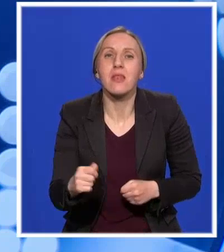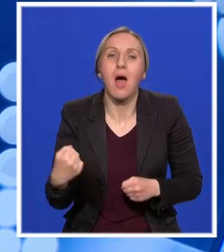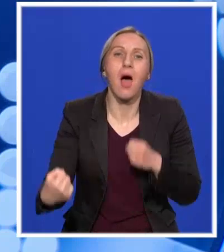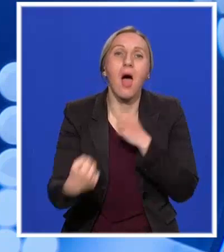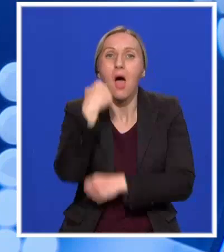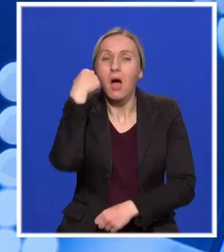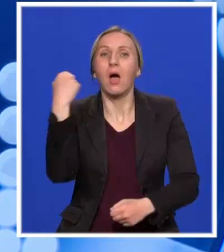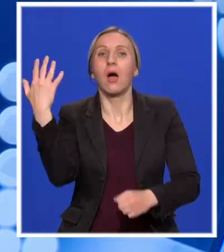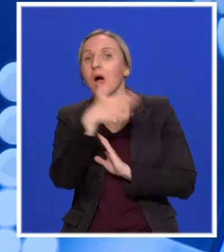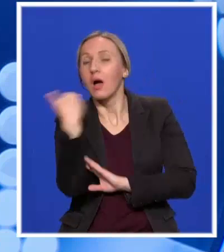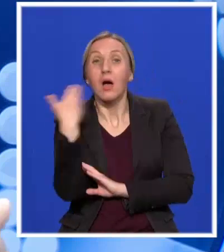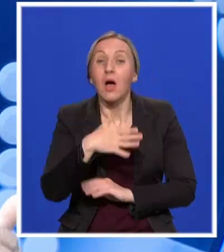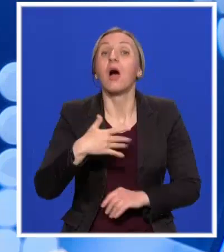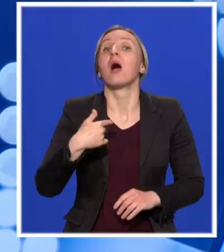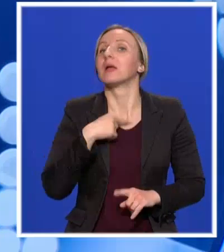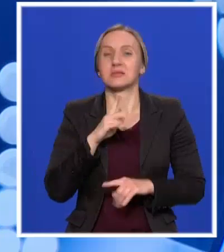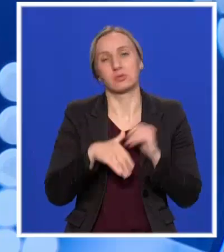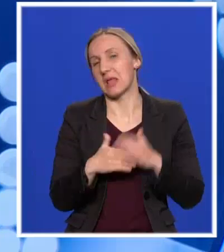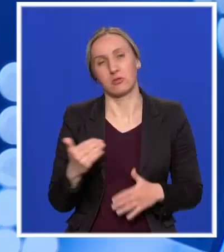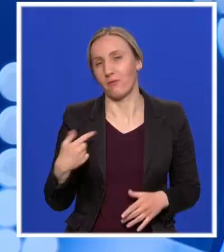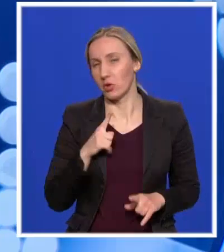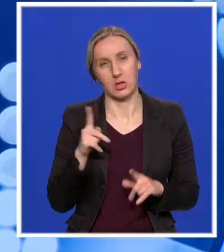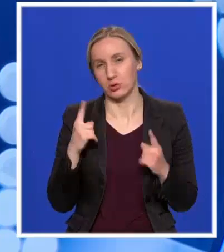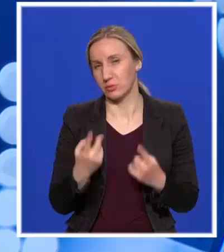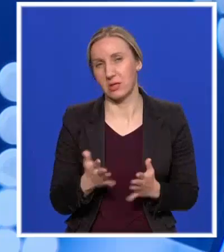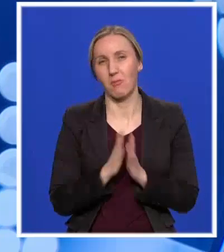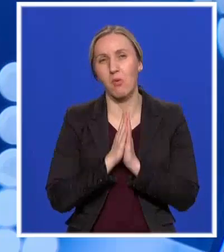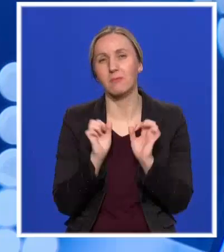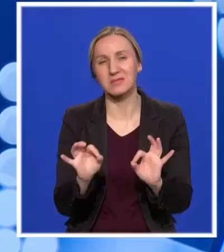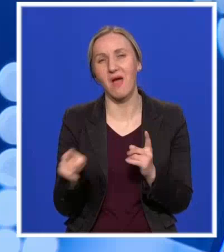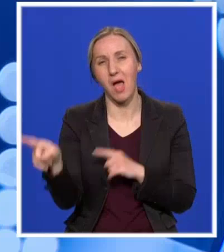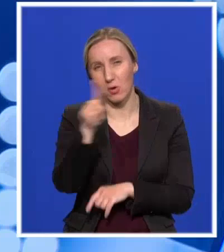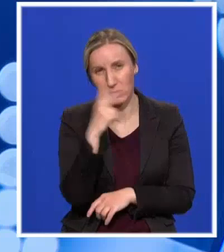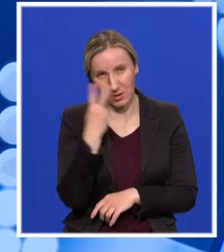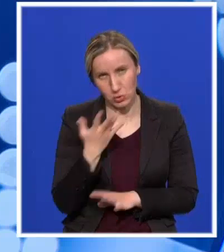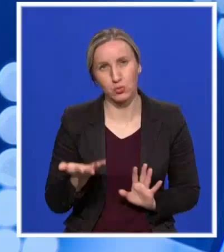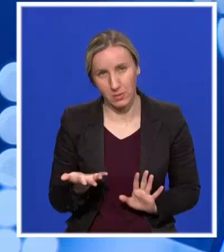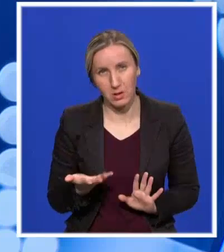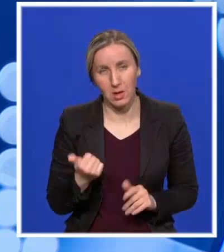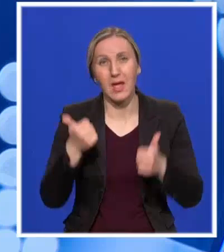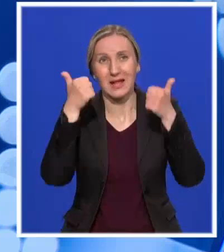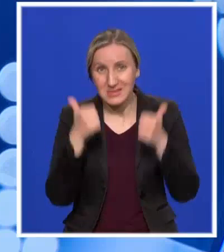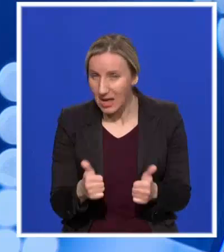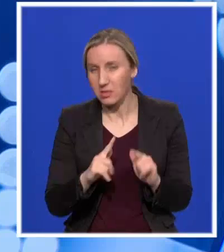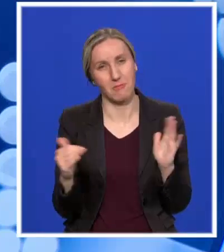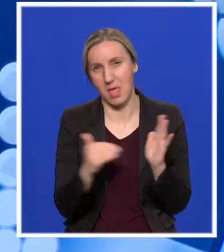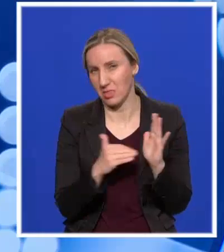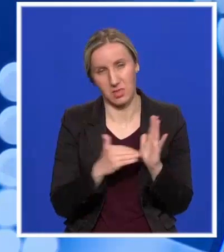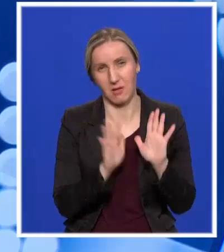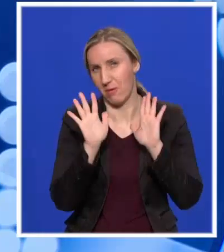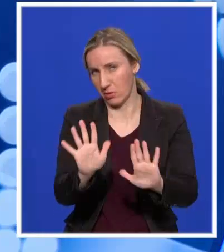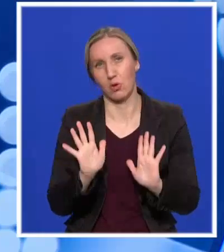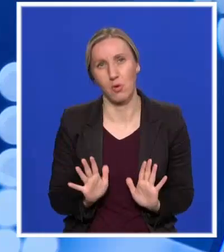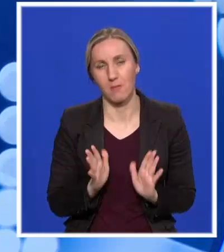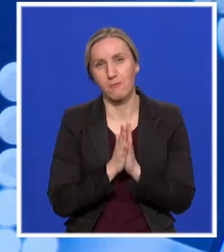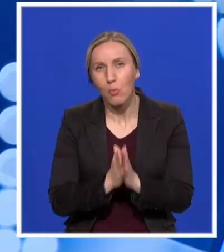nismo zadovoljni i nećemo stati sa tim. Zato molim svakoga da razume da je nešto što na ovom trenutku ne treba. Molim ljudi